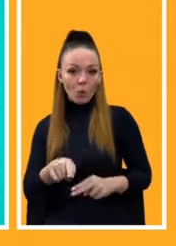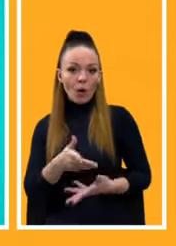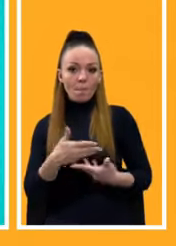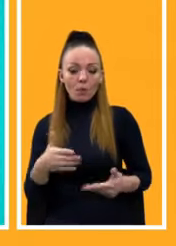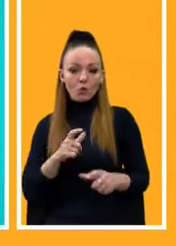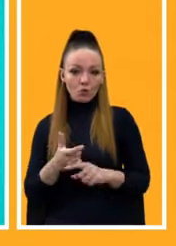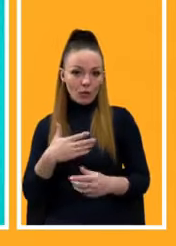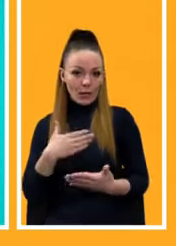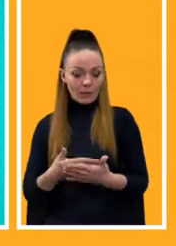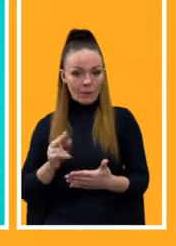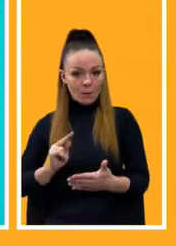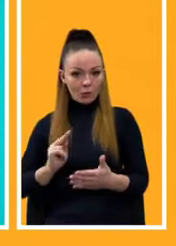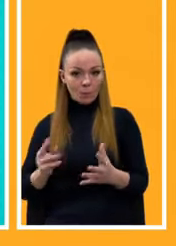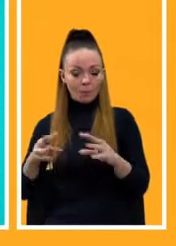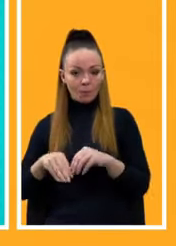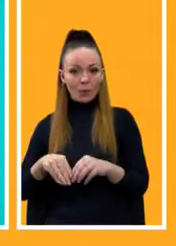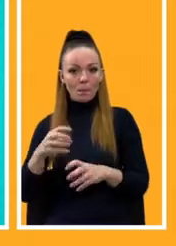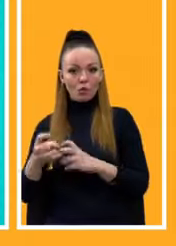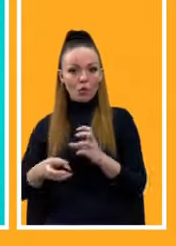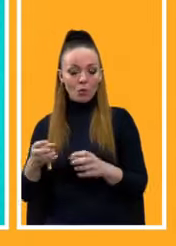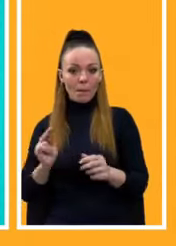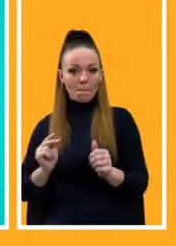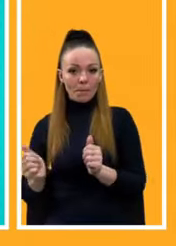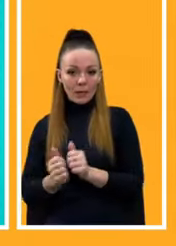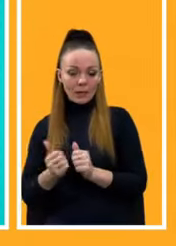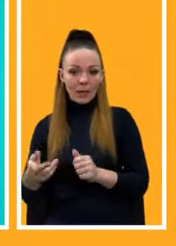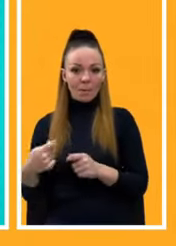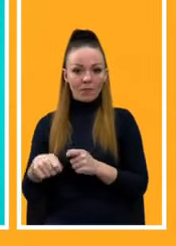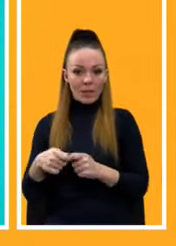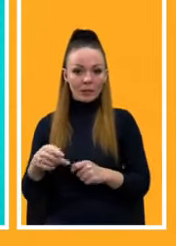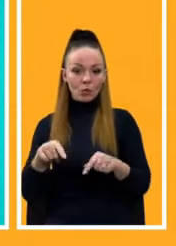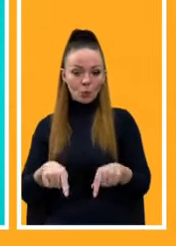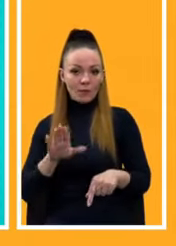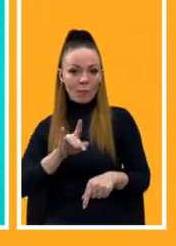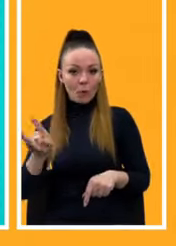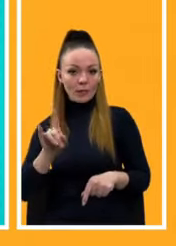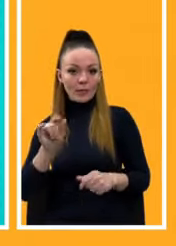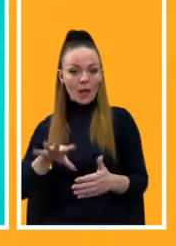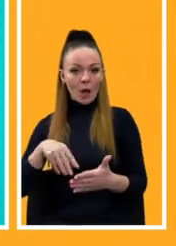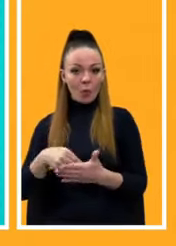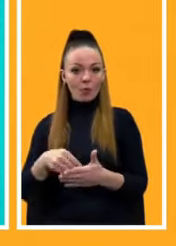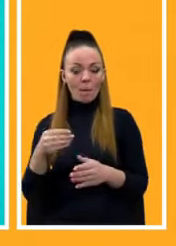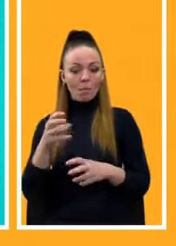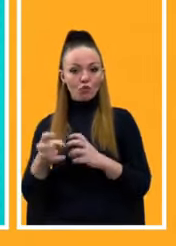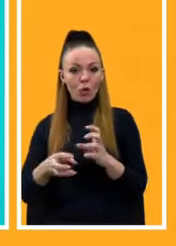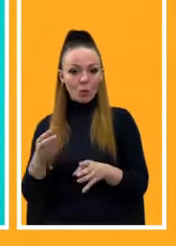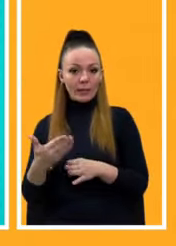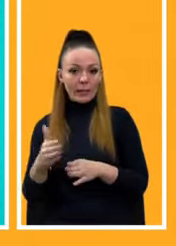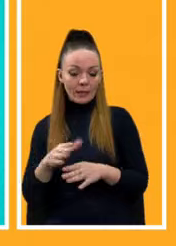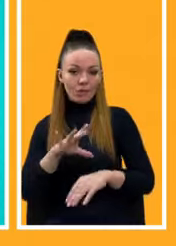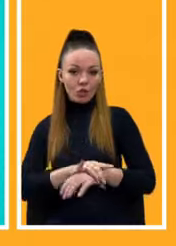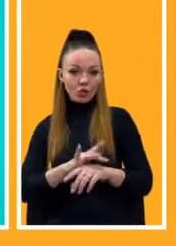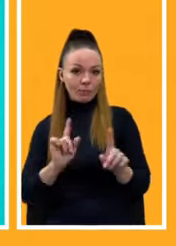нашими міжнародними партнерами, міжнародними фінансовими організаціями. Зокрема, тут в Борисполі за рахунок міжнародних кредитів фактично